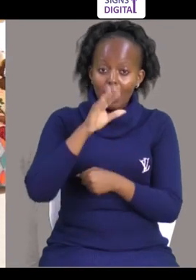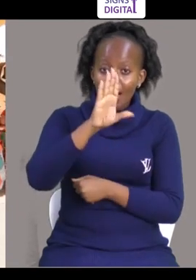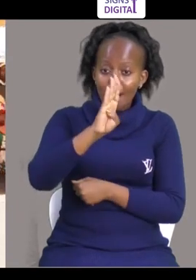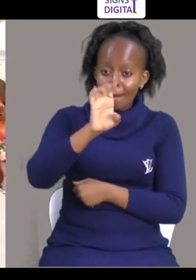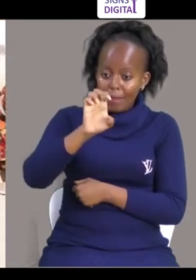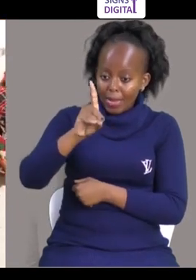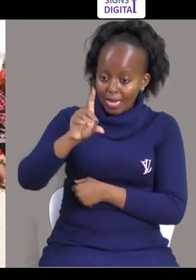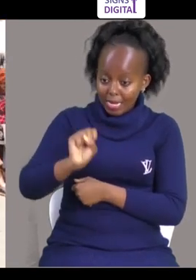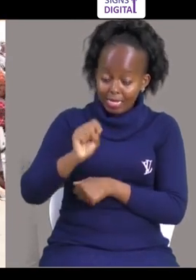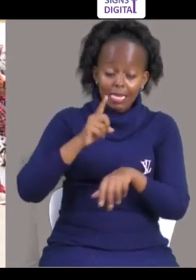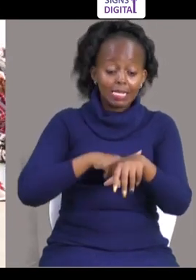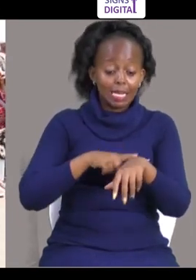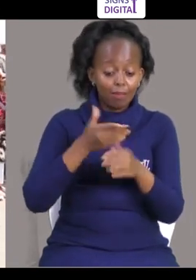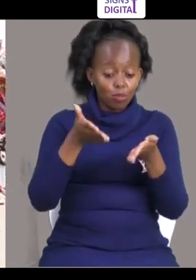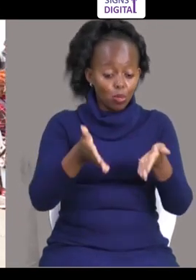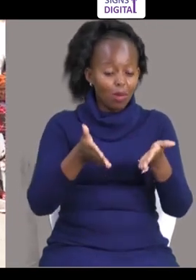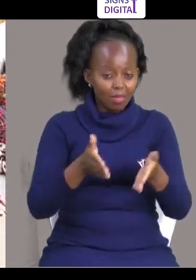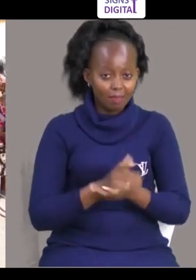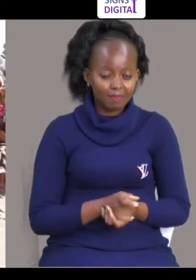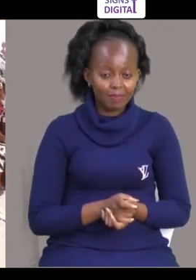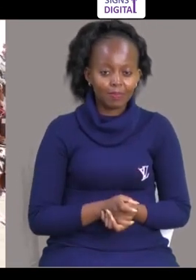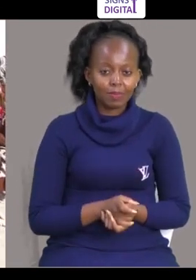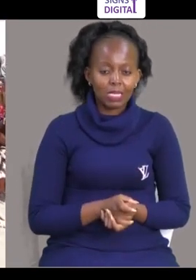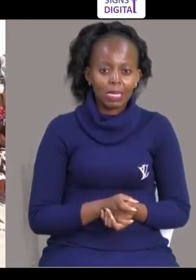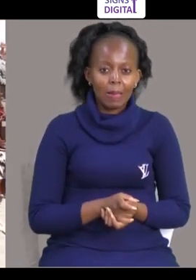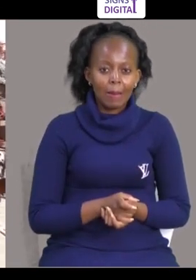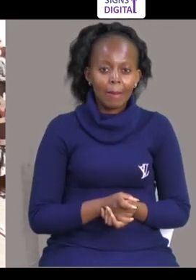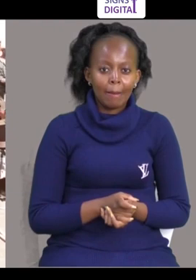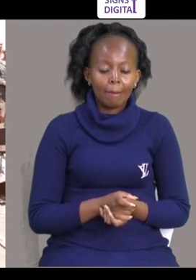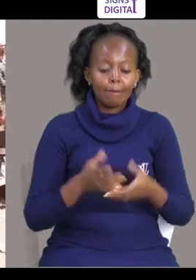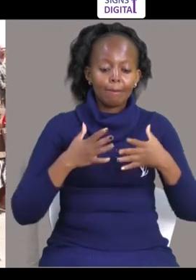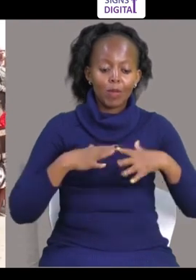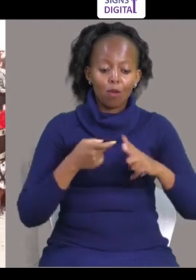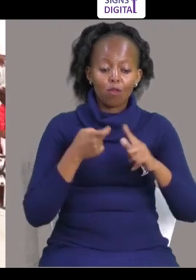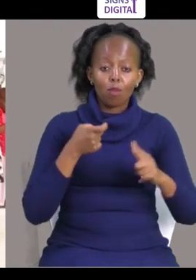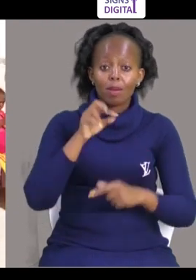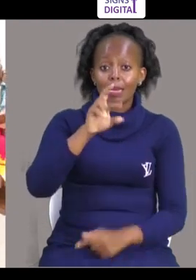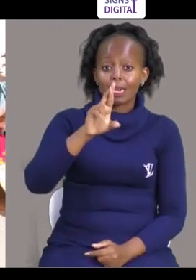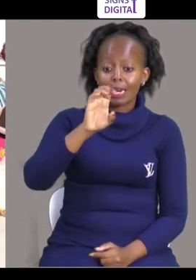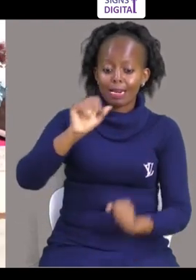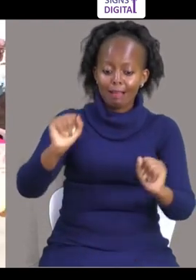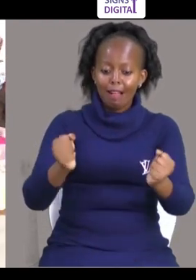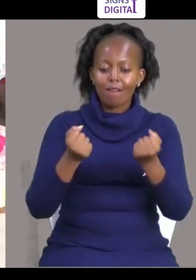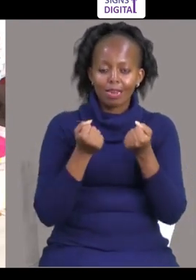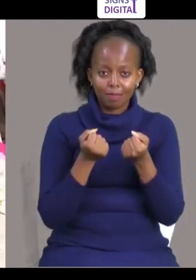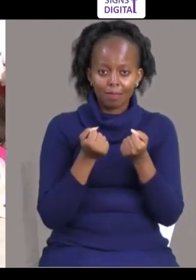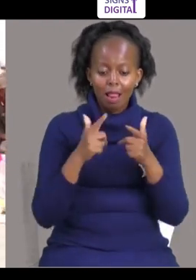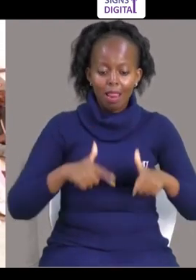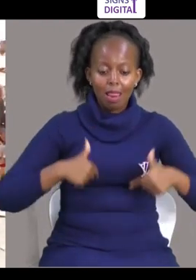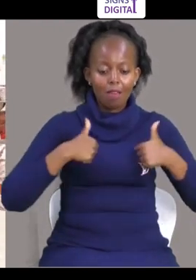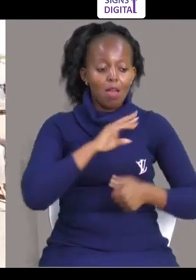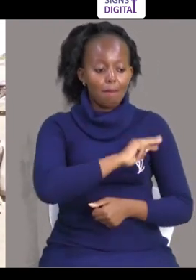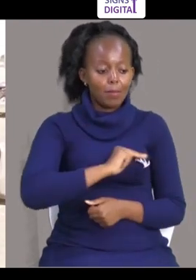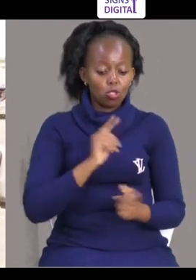kazi yetu yoyabibu, na tukiwa mahali pale Watu wa recovery mission